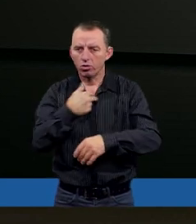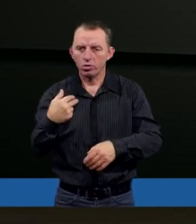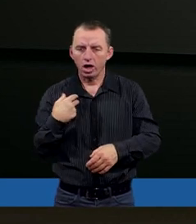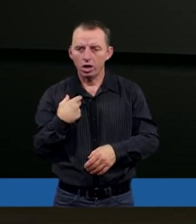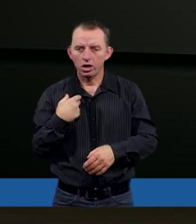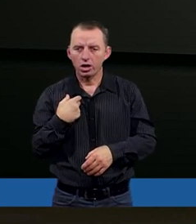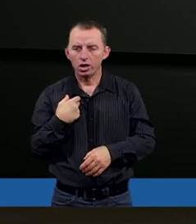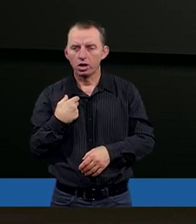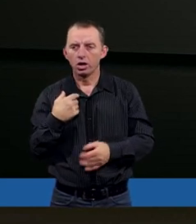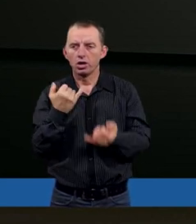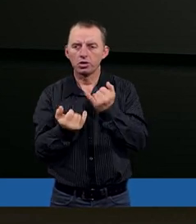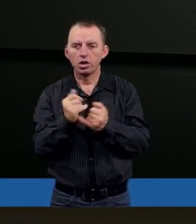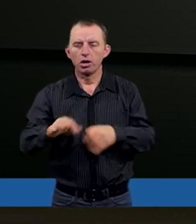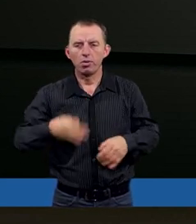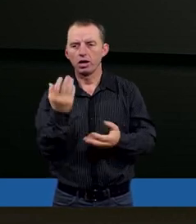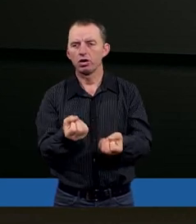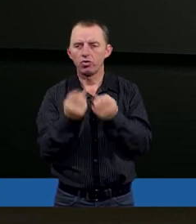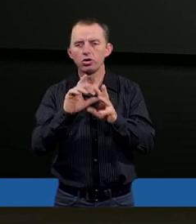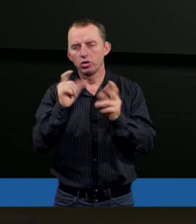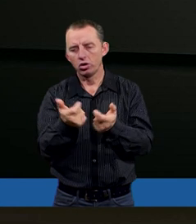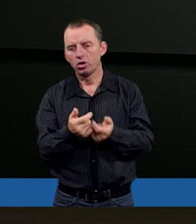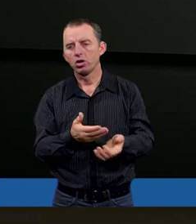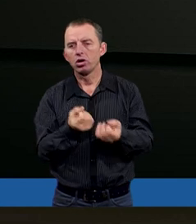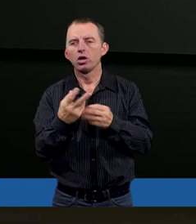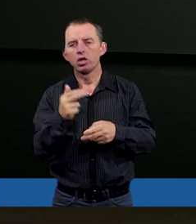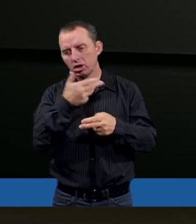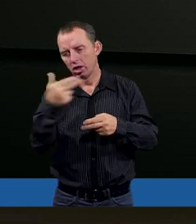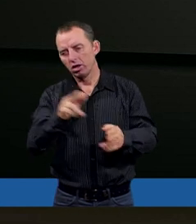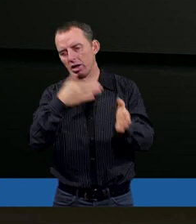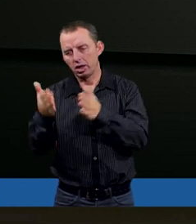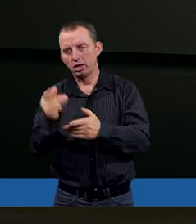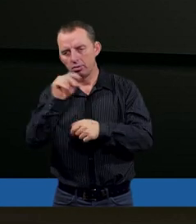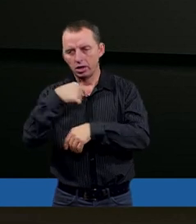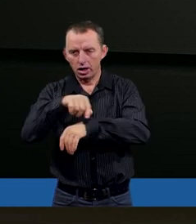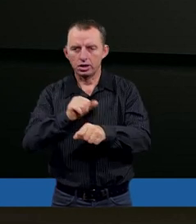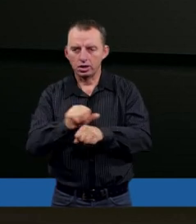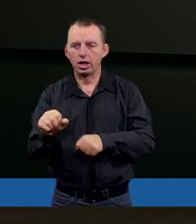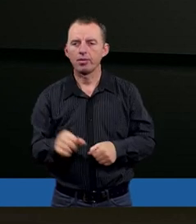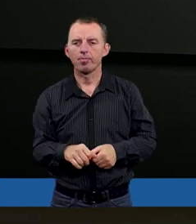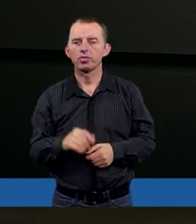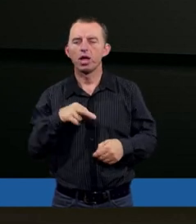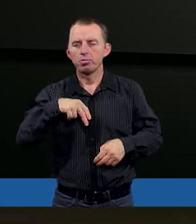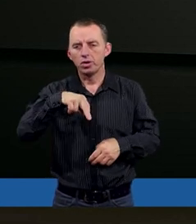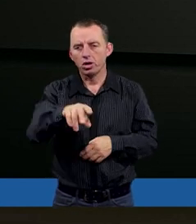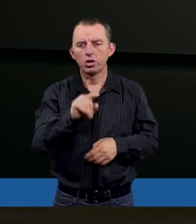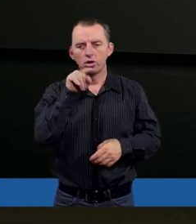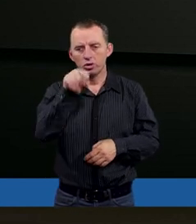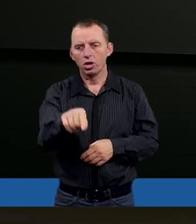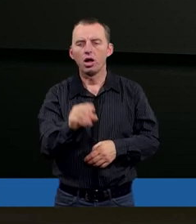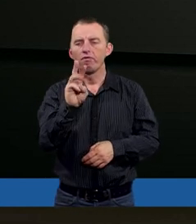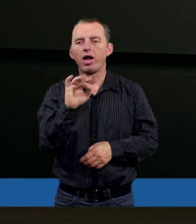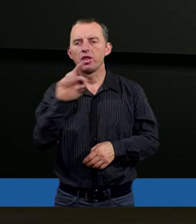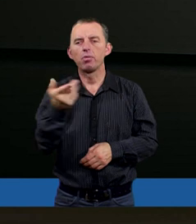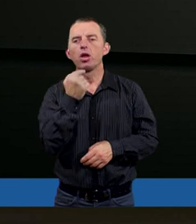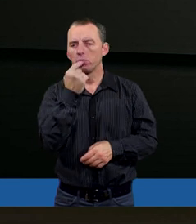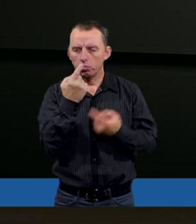Jeśli Pan tworzy coś nowego, taki jest tytuł kolejnej części naszej lekcji, tu przechodzimy do tego, na co już Waldemar nam